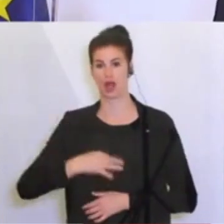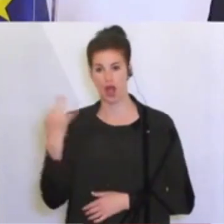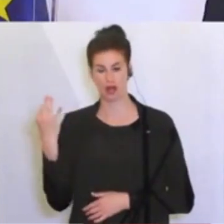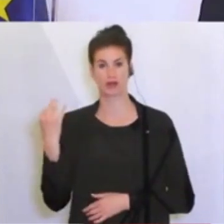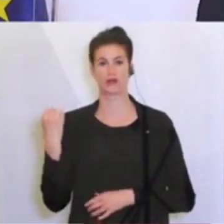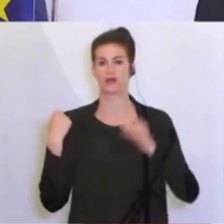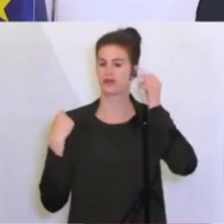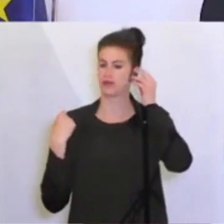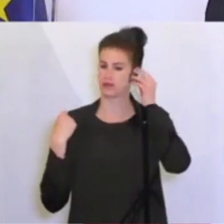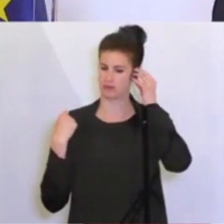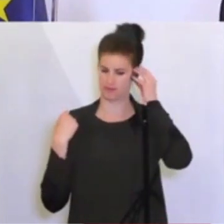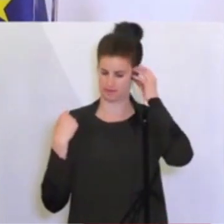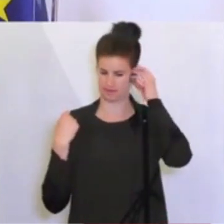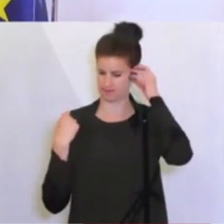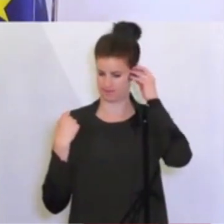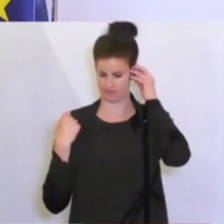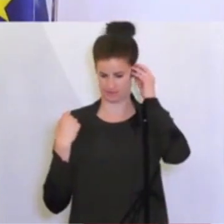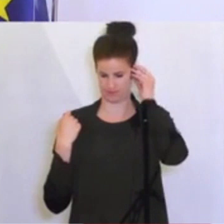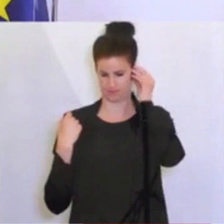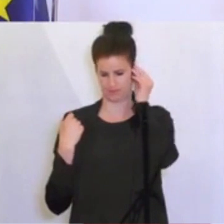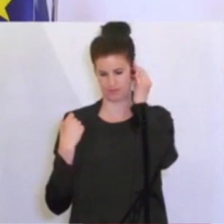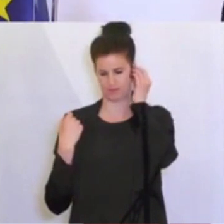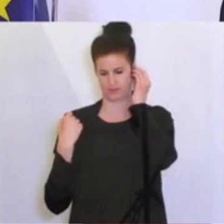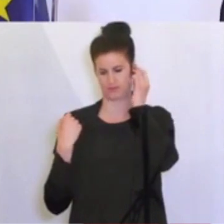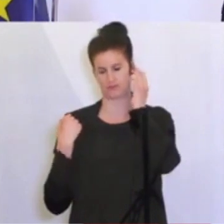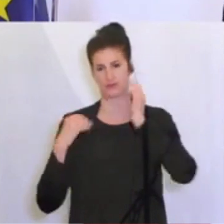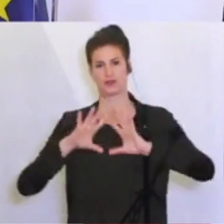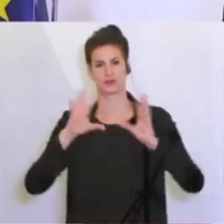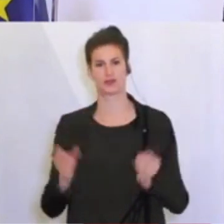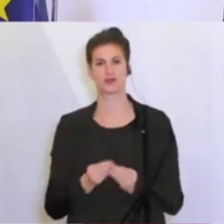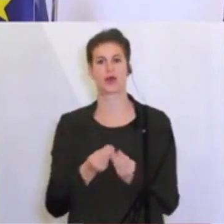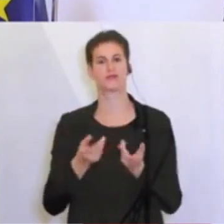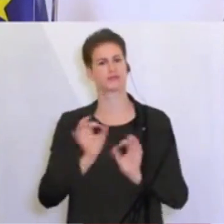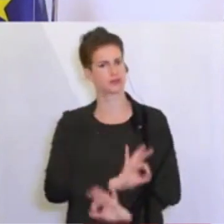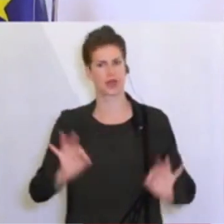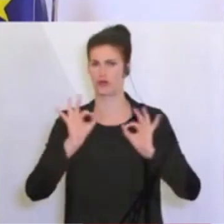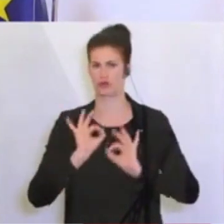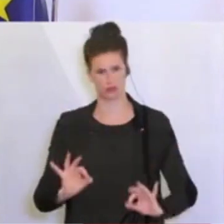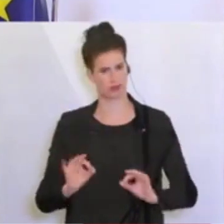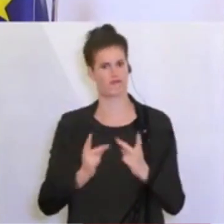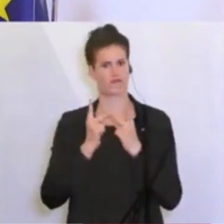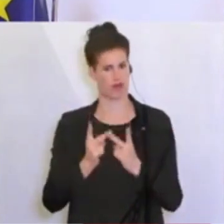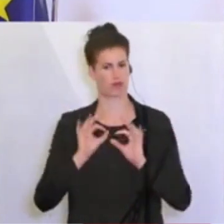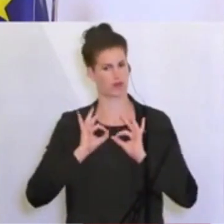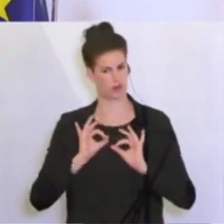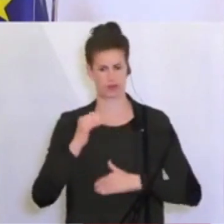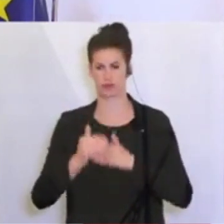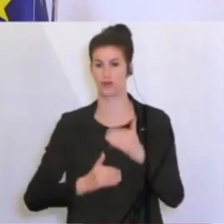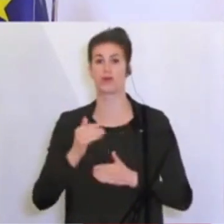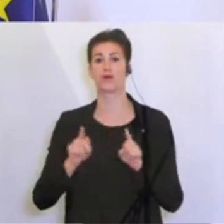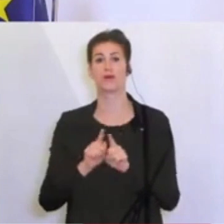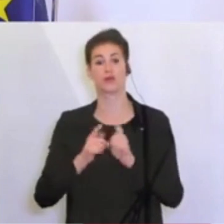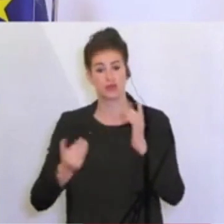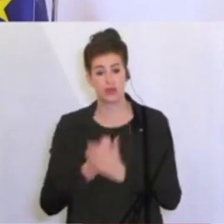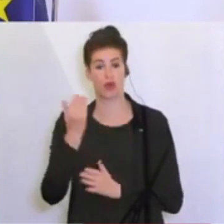Wochen, stets herausragende Werte gehabt bei den Neuinfektionen, in den letzten Tagen stets Neuinfektionszahlen von